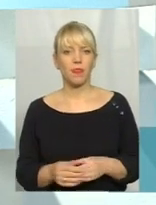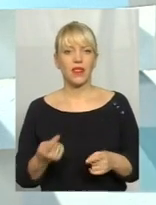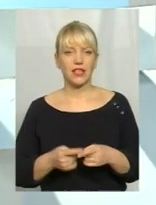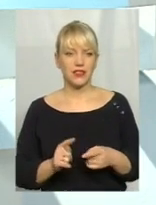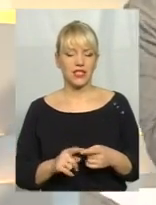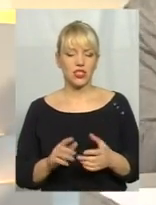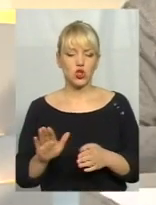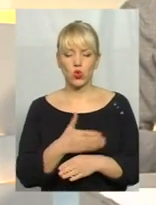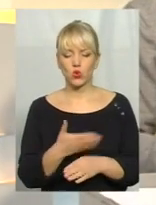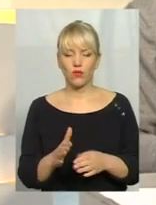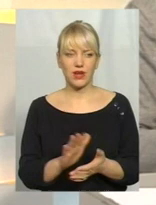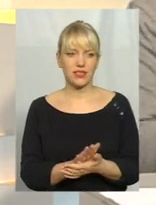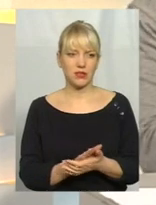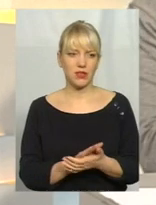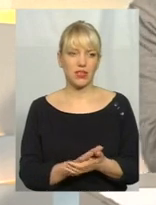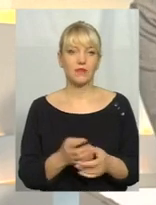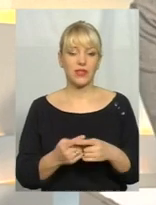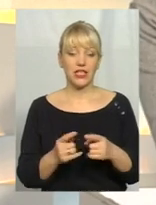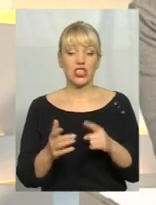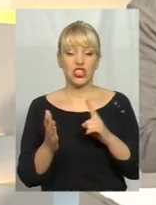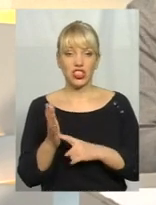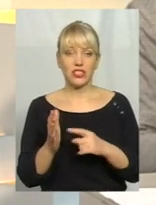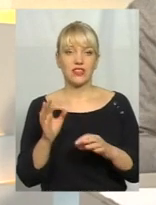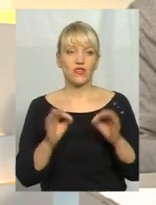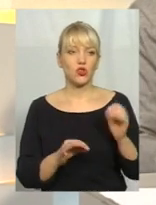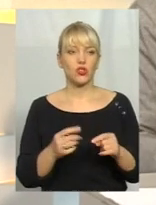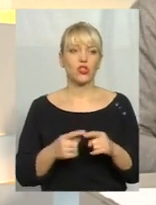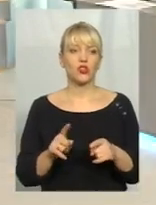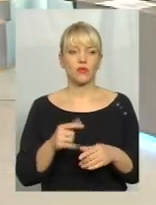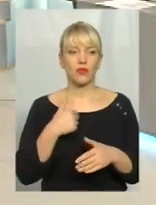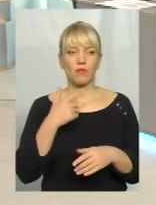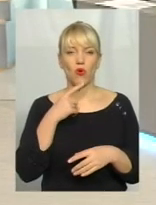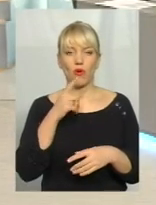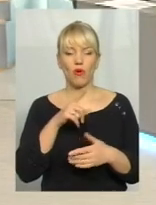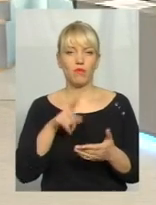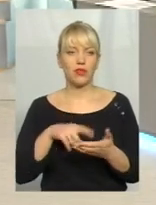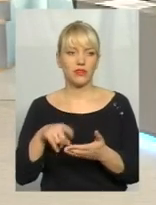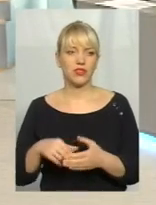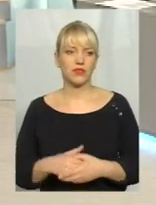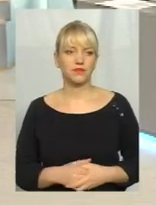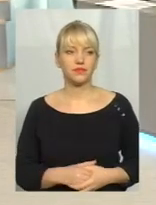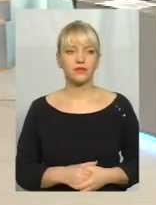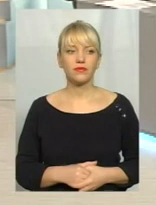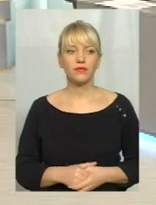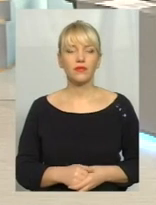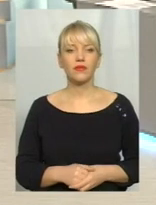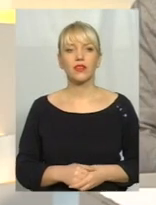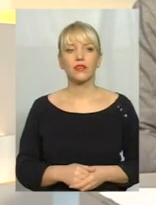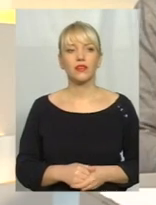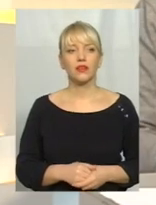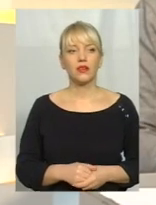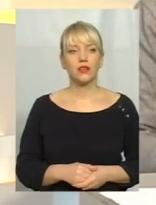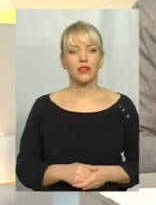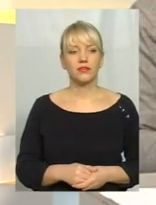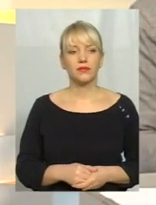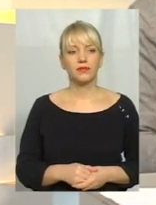сміття? Так. Про ті 6% наскільки я розумію по тому опитуванні, я говорю, але я вам не дав відповіді, тому що відповісти маю на увазі. Перепрошую, бо